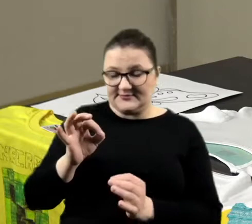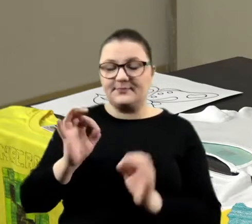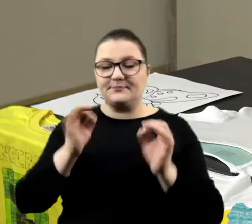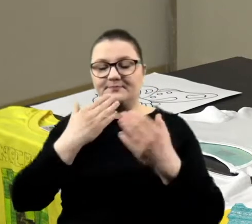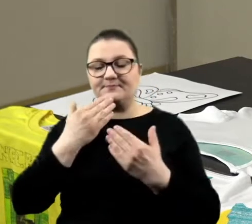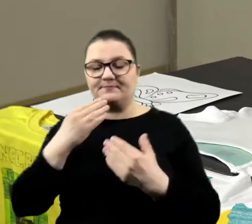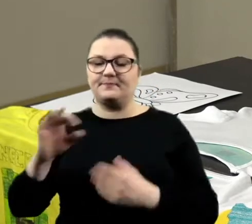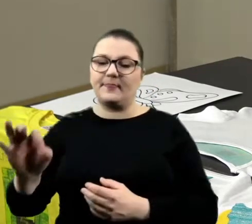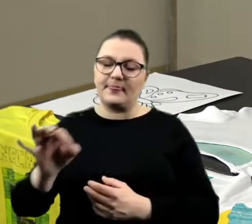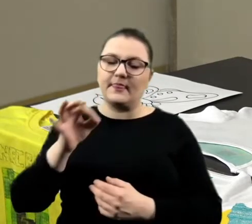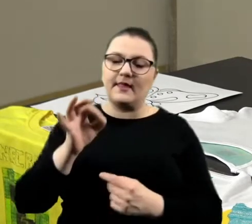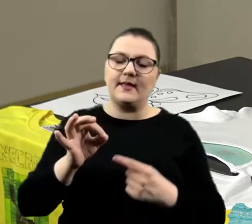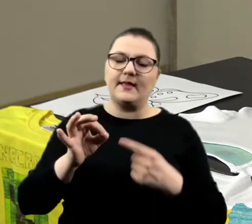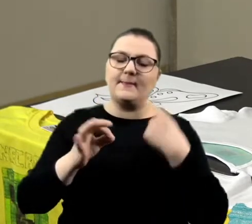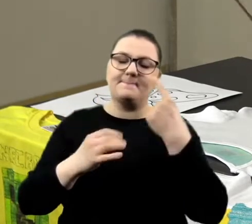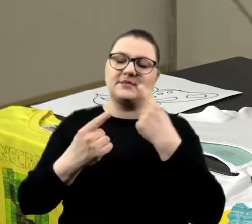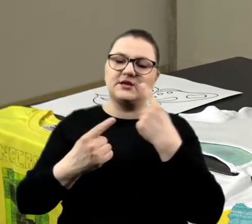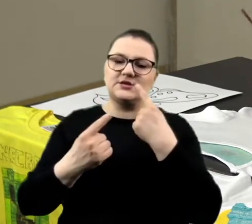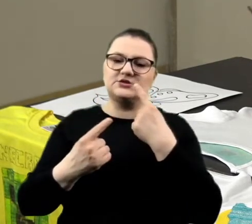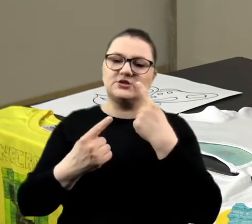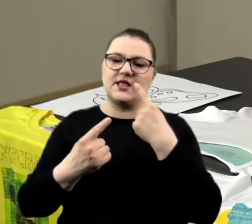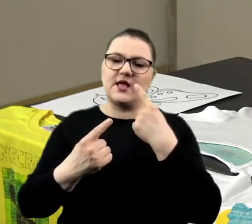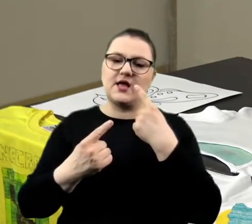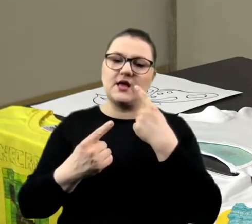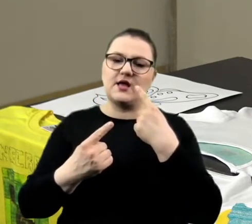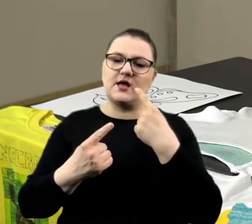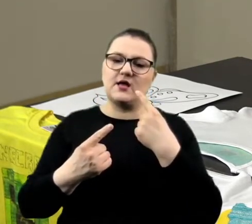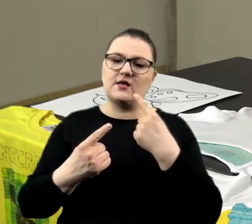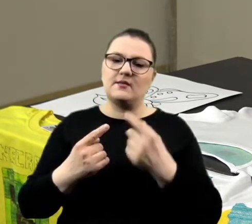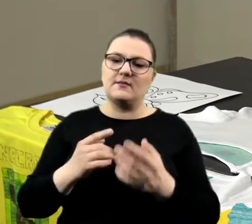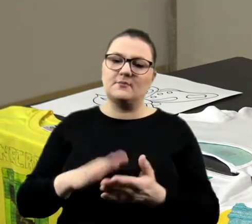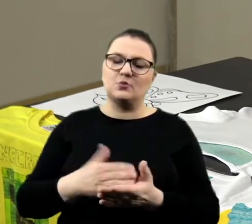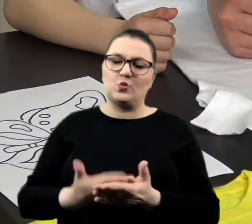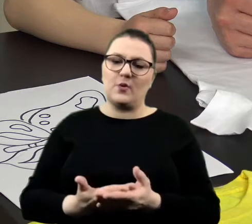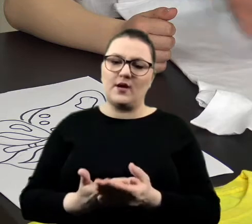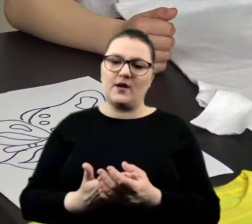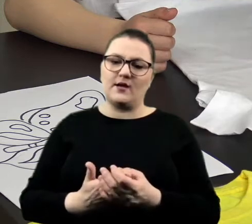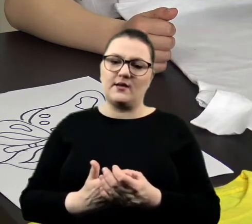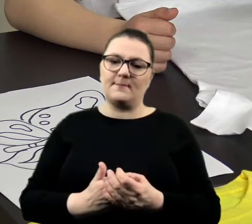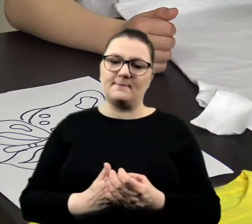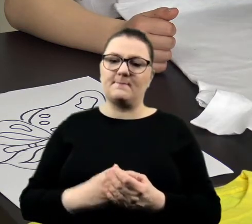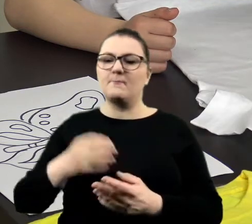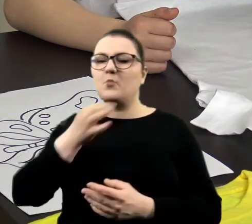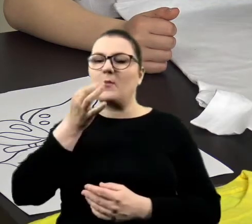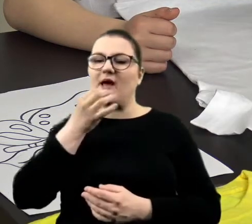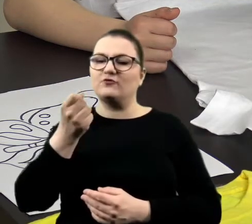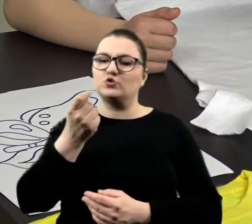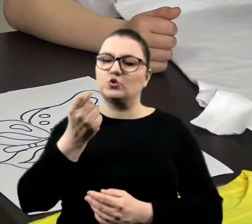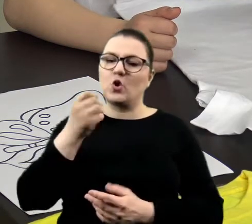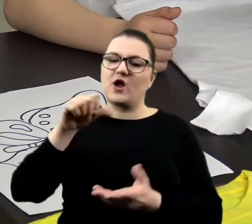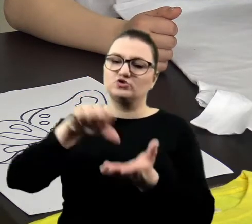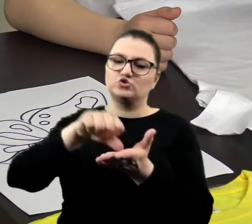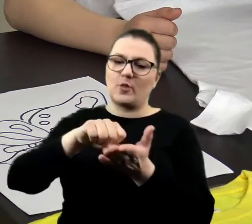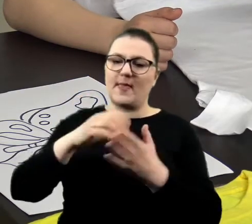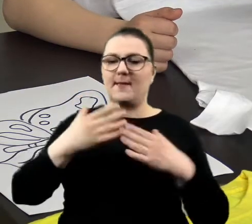Dzięki. Tak sobie czekam. Pomyślałam, że możemy tutaj poprawić mu ten środek